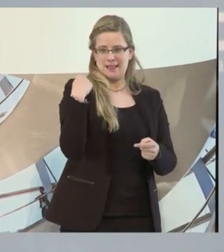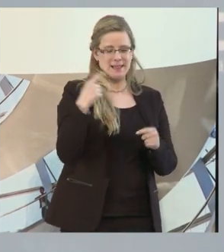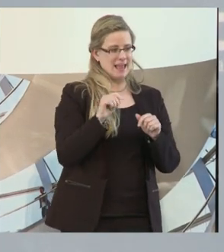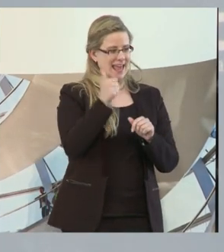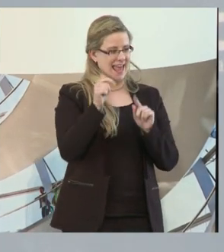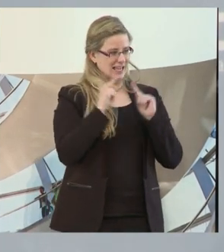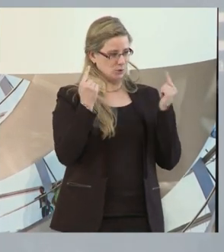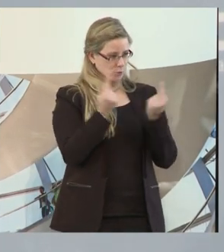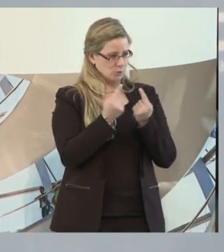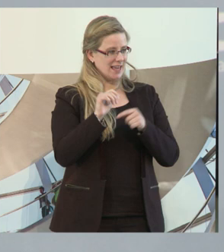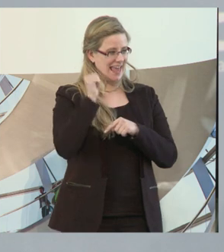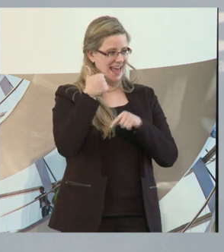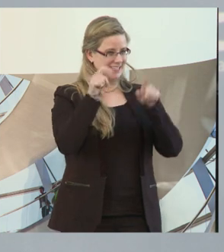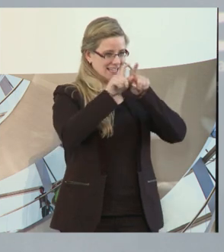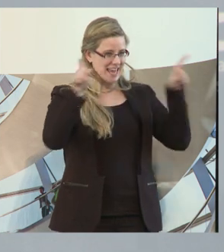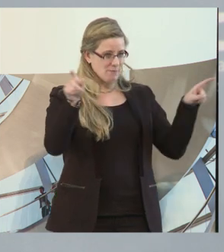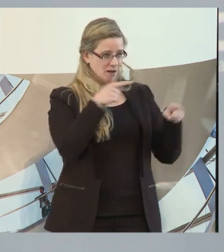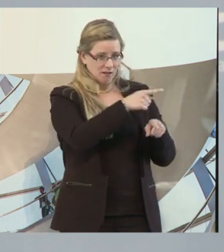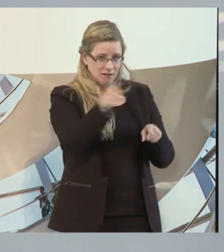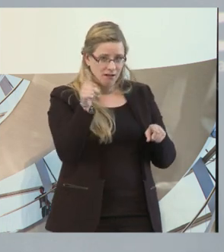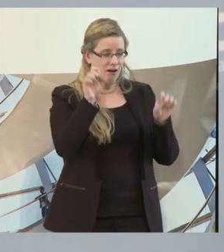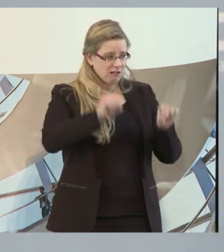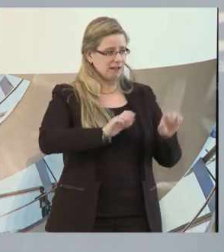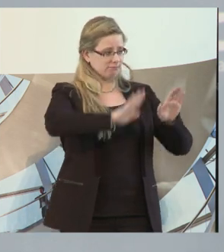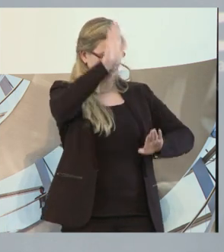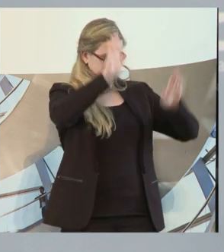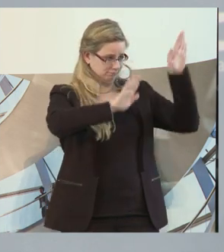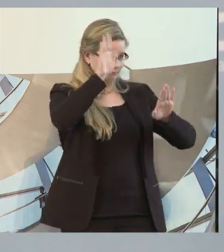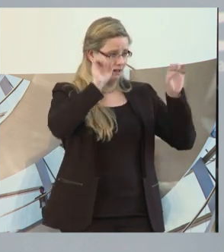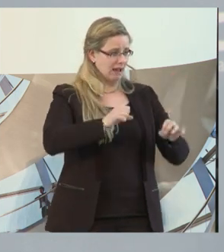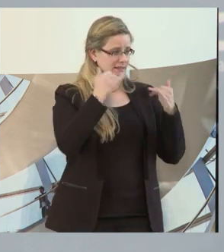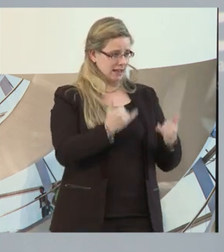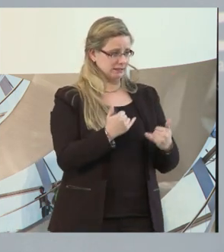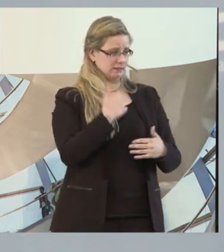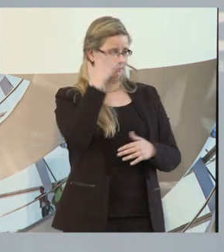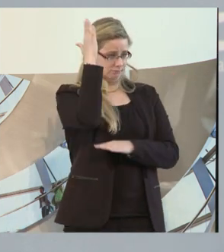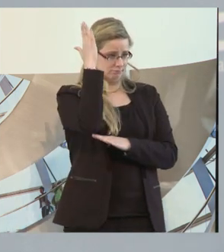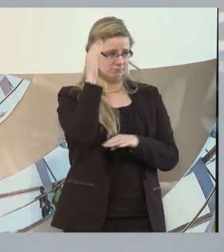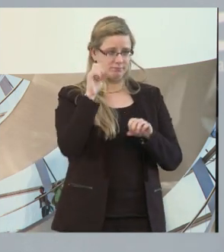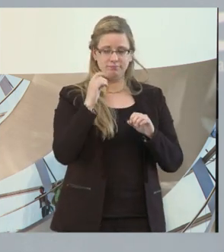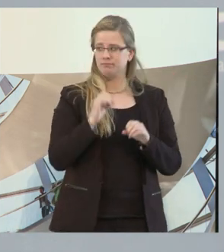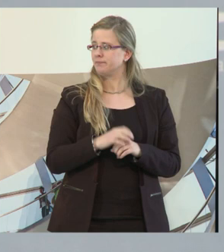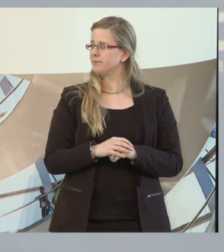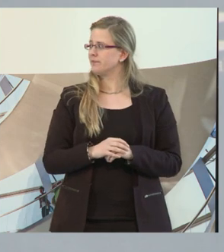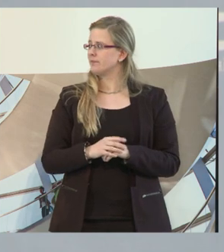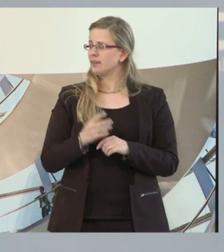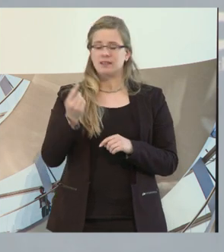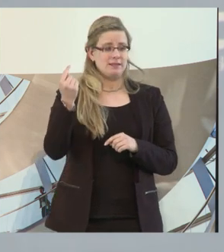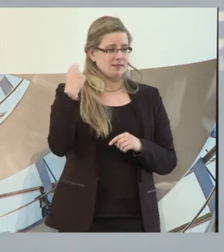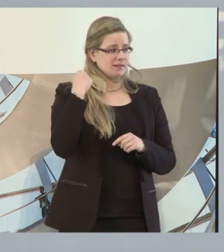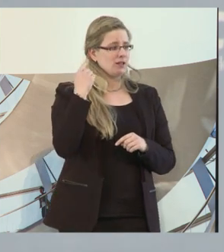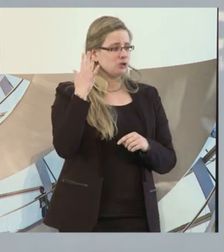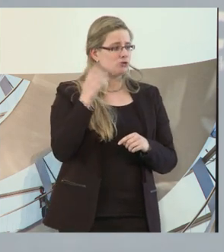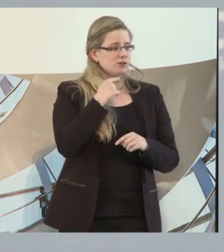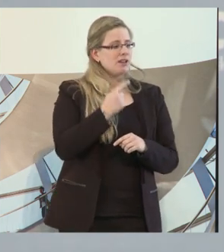dann bitte gern noch mal zu Wort melden, auch wenn es jetzt nicht zum Thema Arbeit und Beschäftigung ist. Wir haben es in der Einleitung gehört, es gibt fast